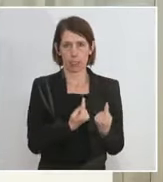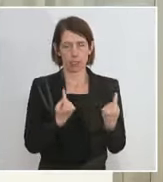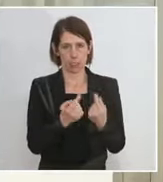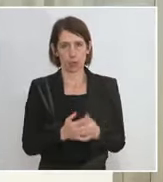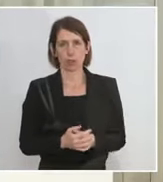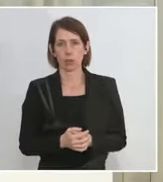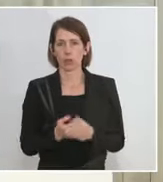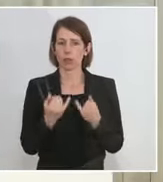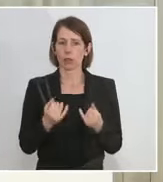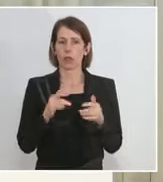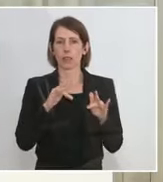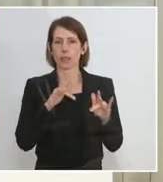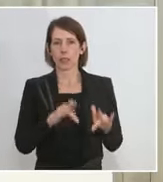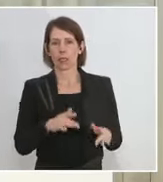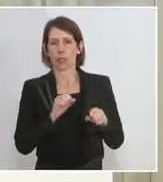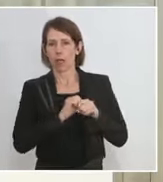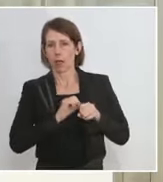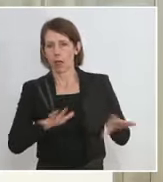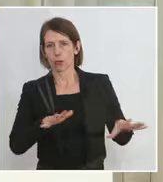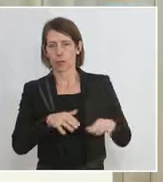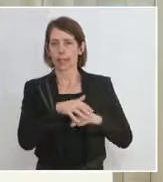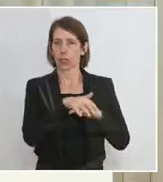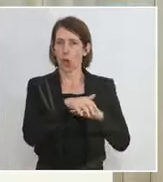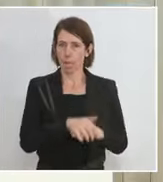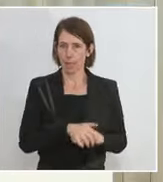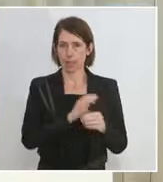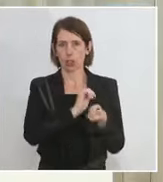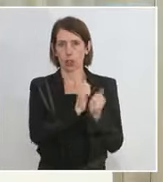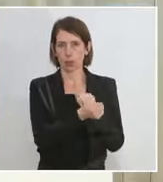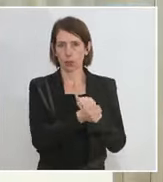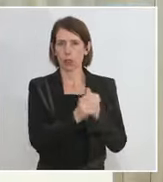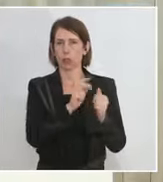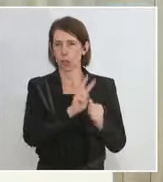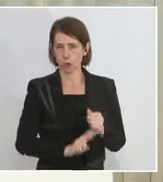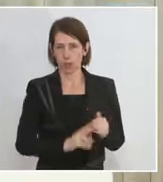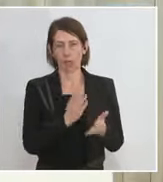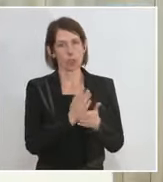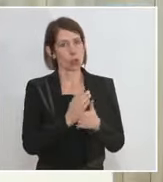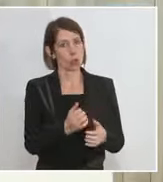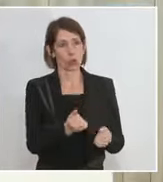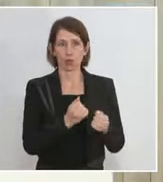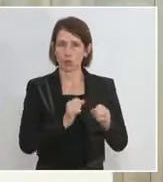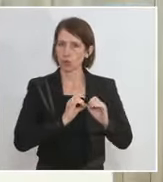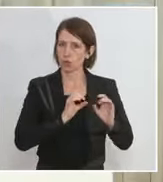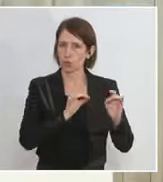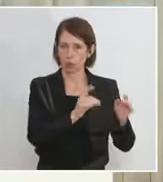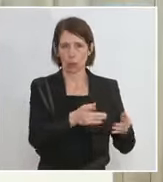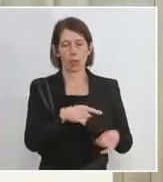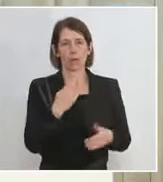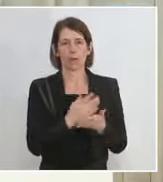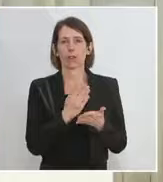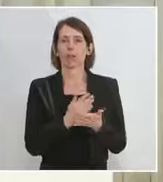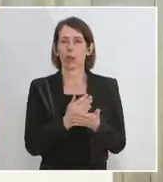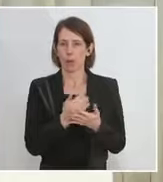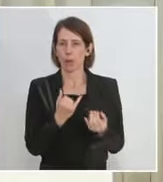dass hier die Ausbreitung der britischen Mutationsvariante schon extrem weit vorangeschritten ist. Wir sind da bereits